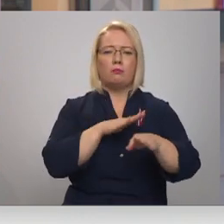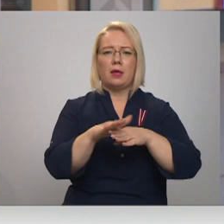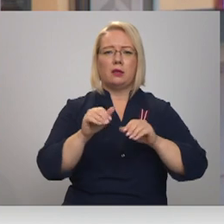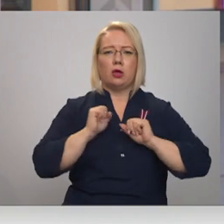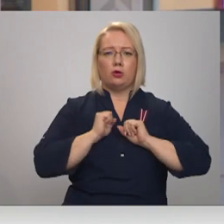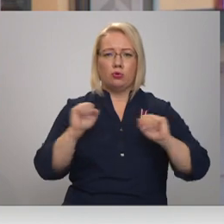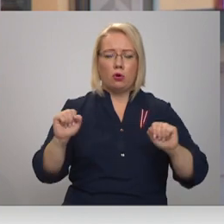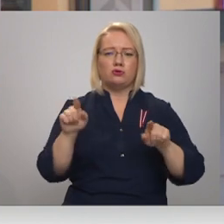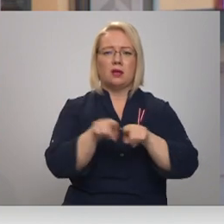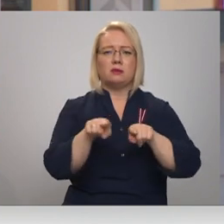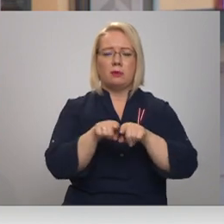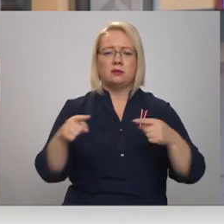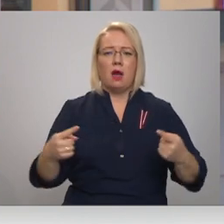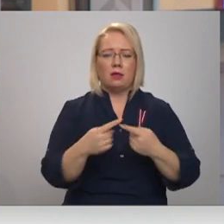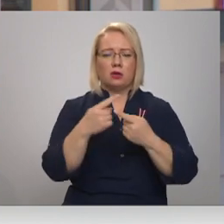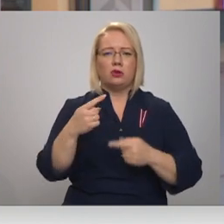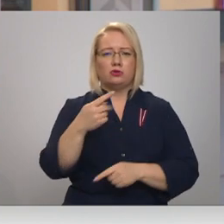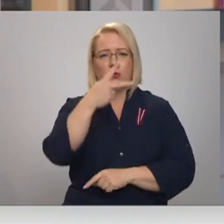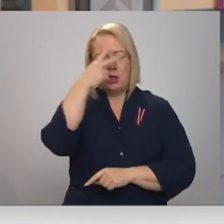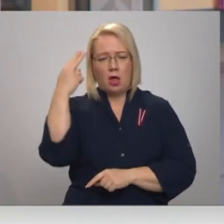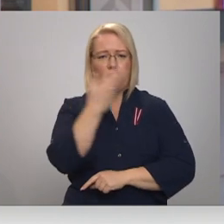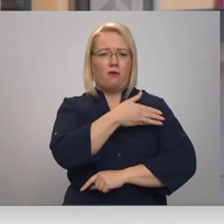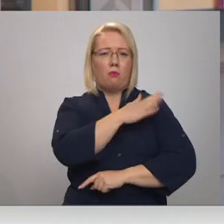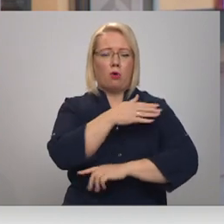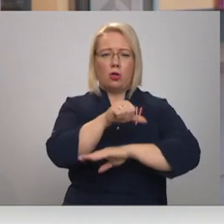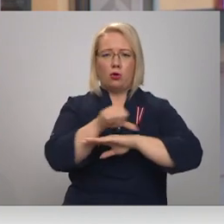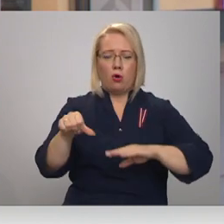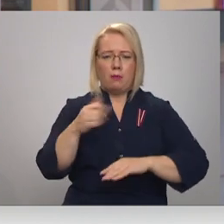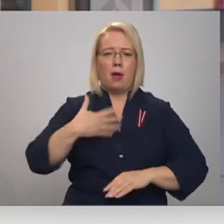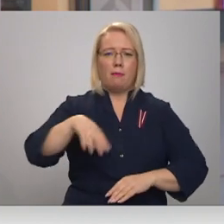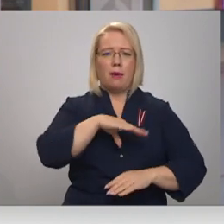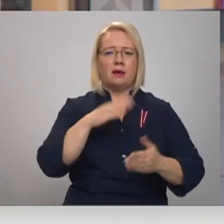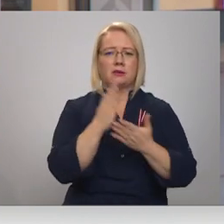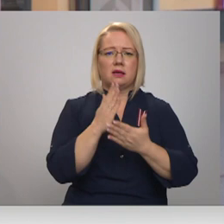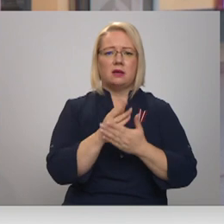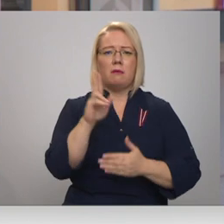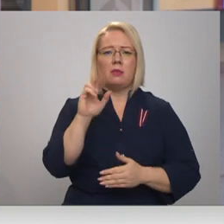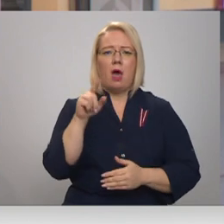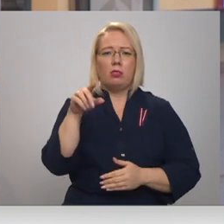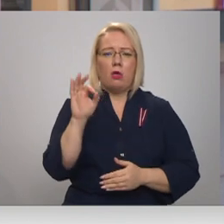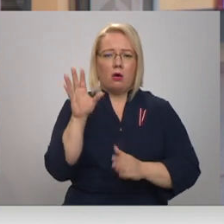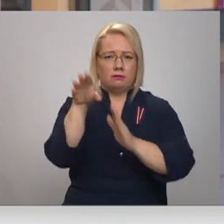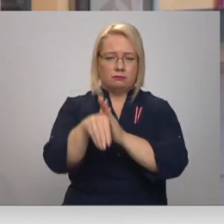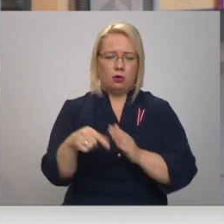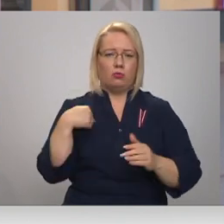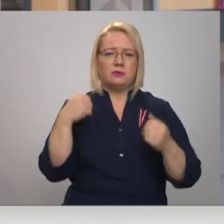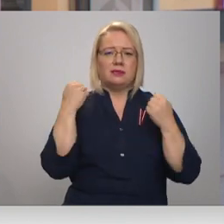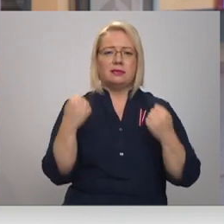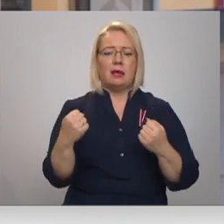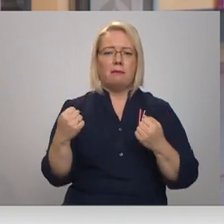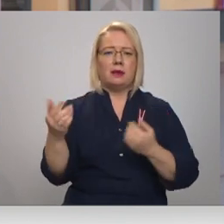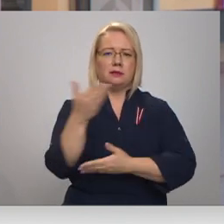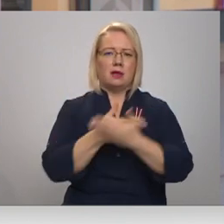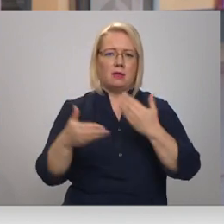Tas pats attiecās uz Lietuvs un Polijas robežu. Mēs esam NATO dalību valsts un mums ir stipri sabiedrotie.